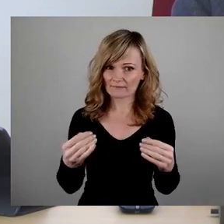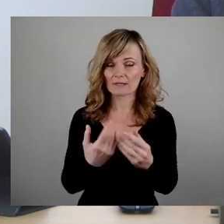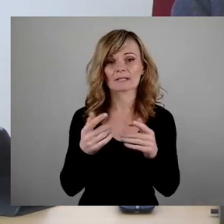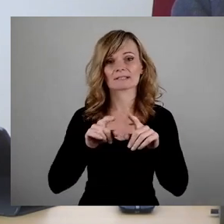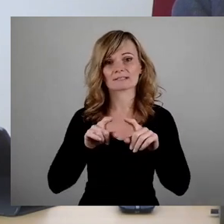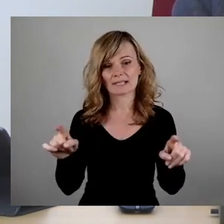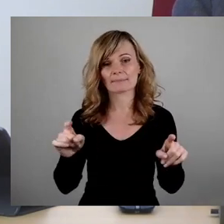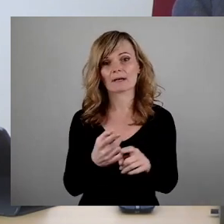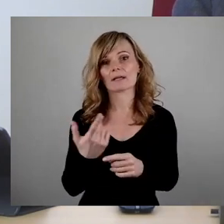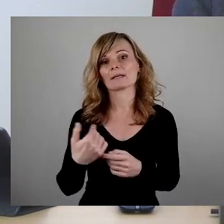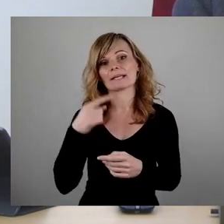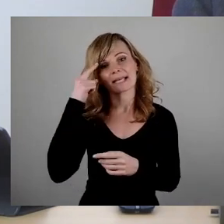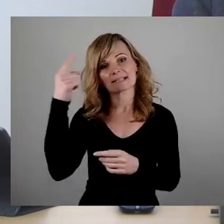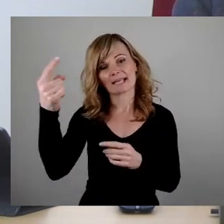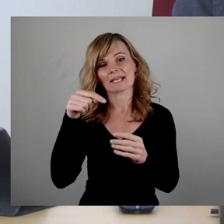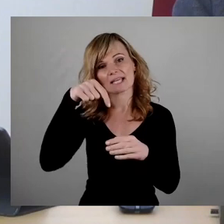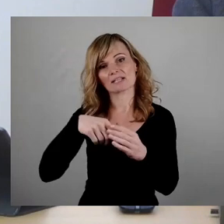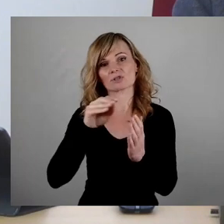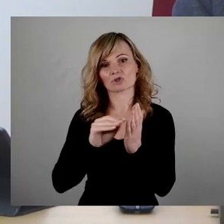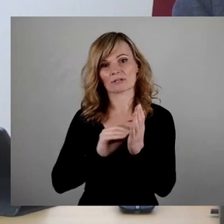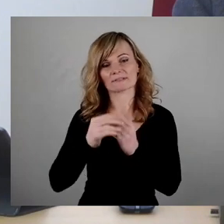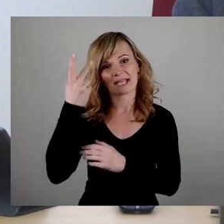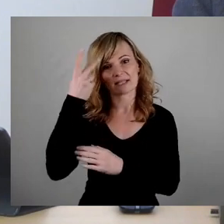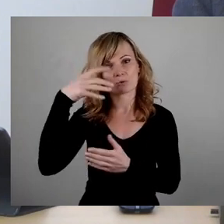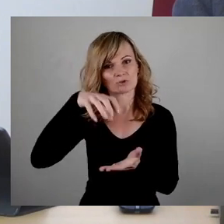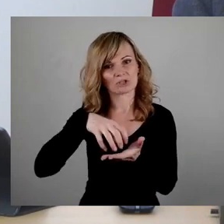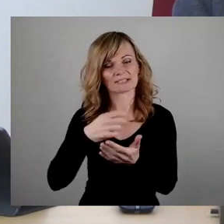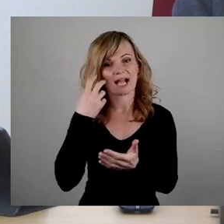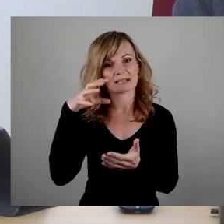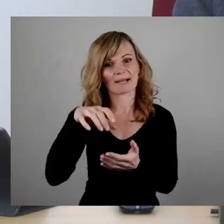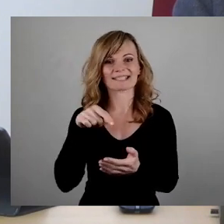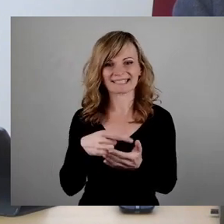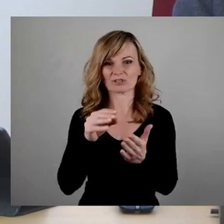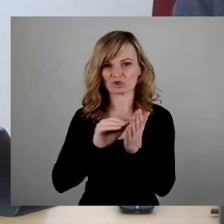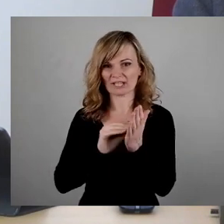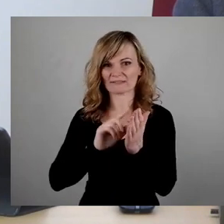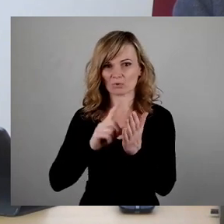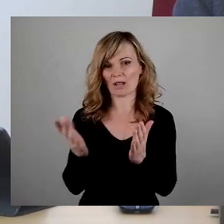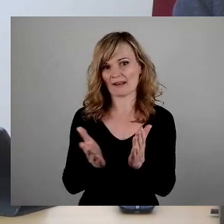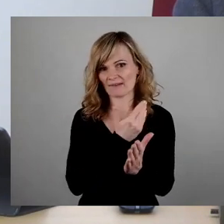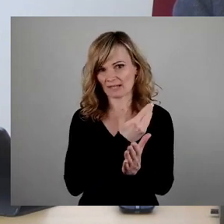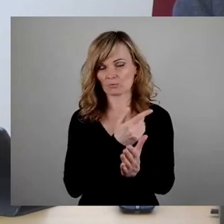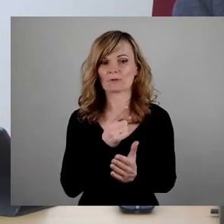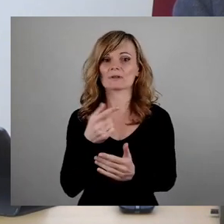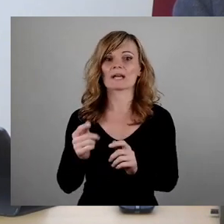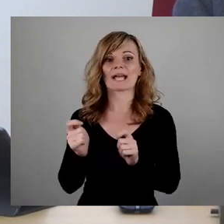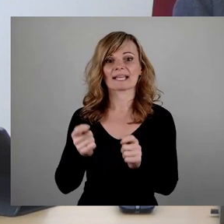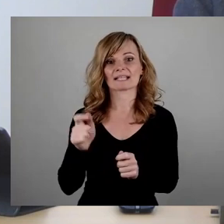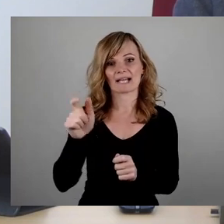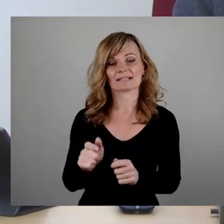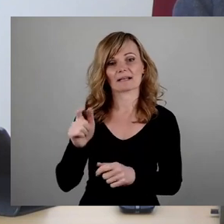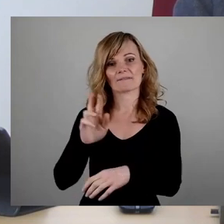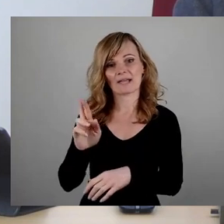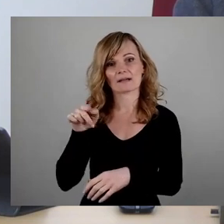Gedenkinschrift der Erinnerungsstätte auf dem Altmarkt. Hier ist Einreicherin die FDP